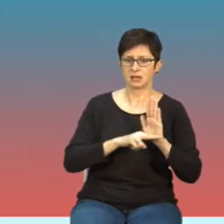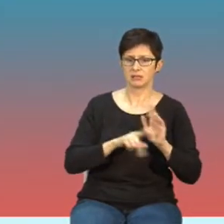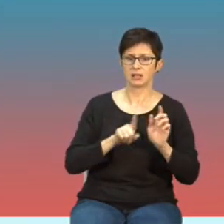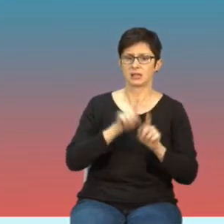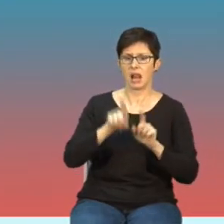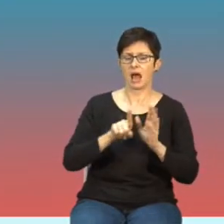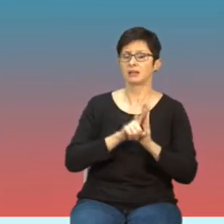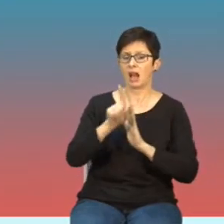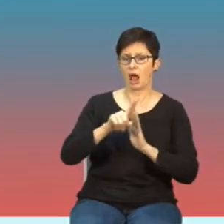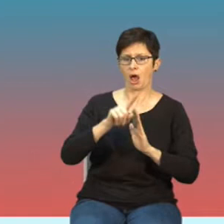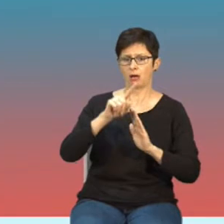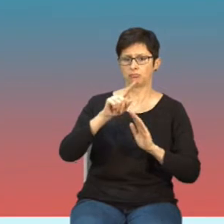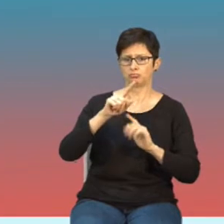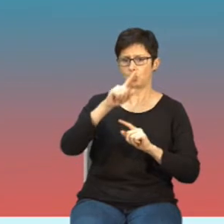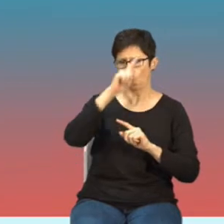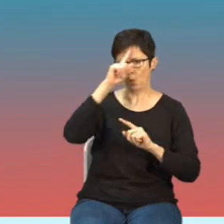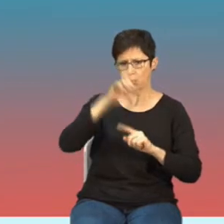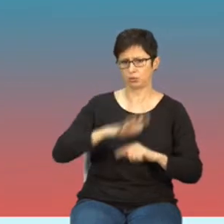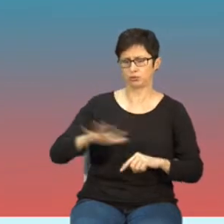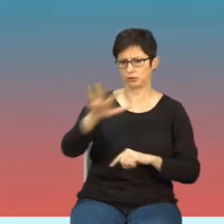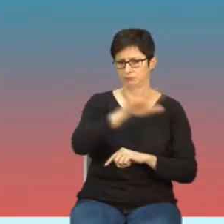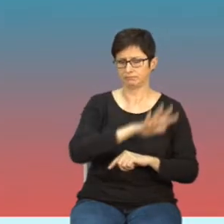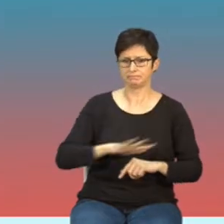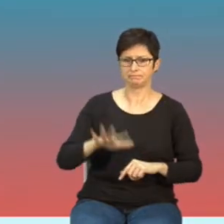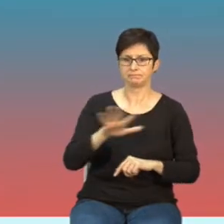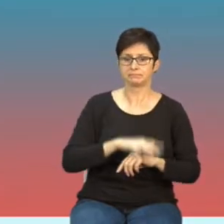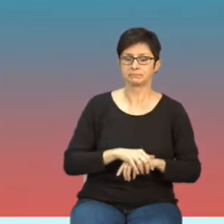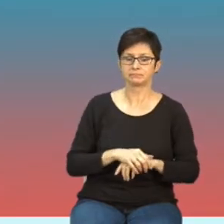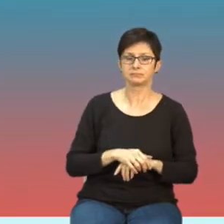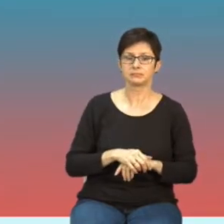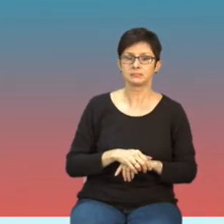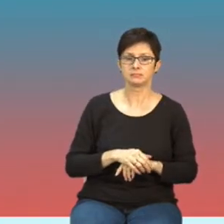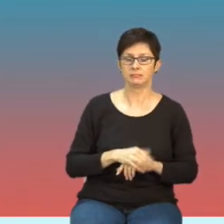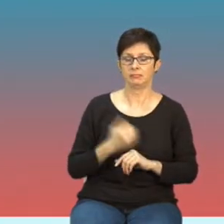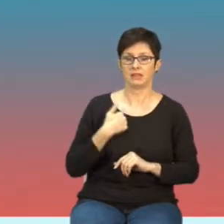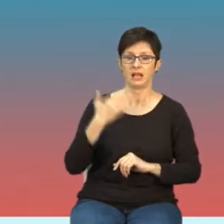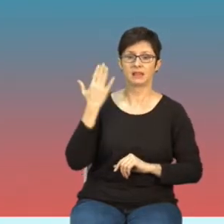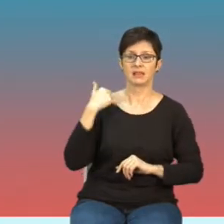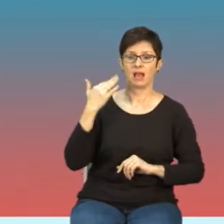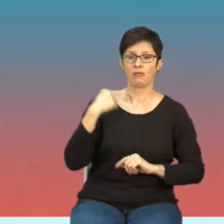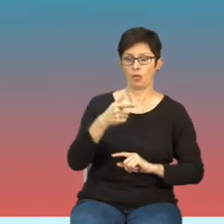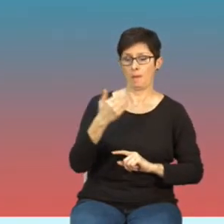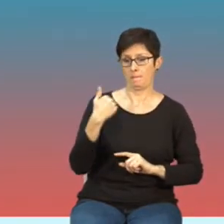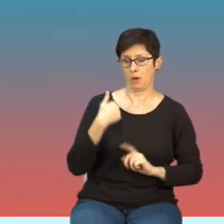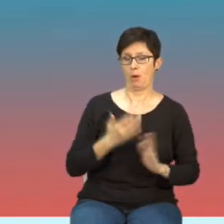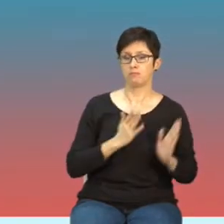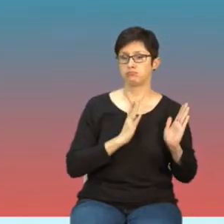generalnej. Ponieważ w owym czasie to był porządek, więc